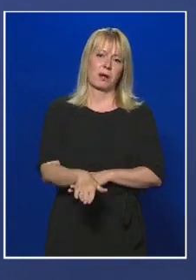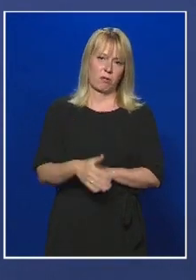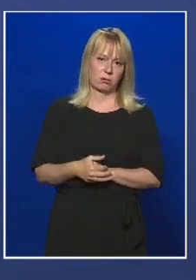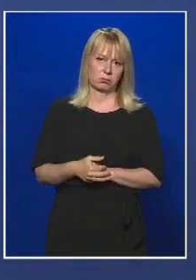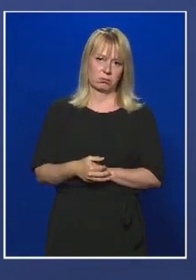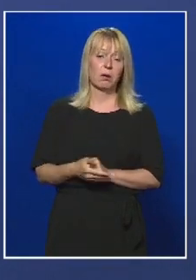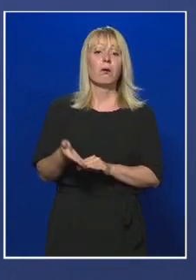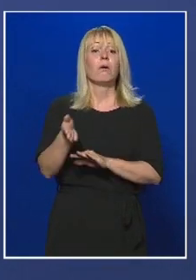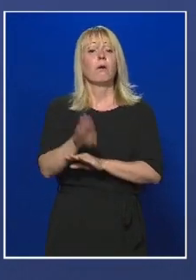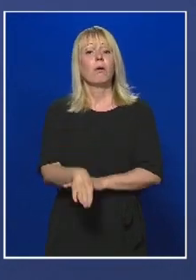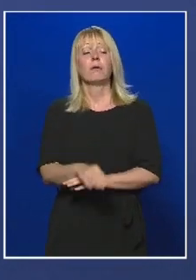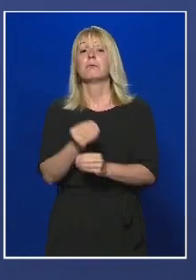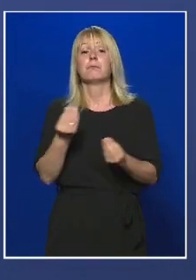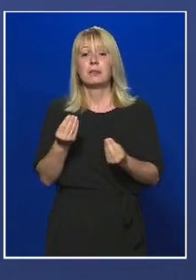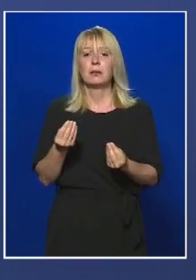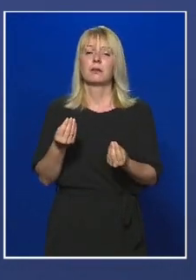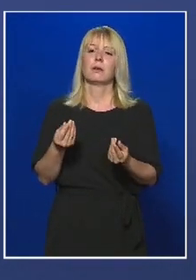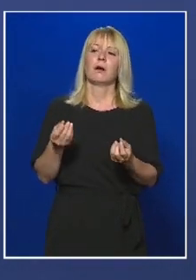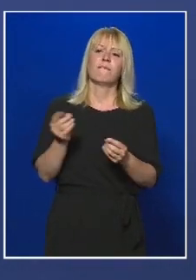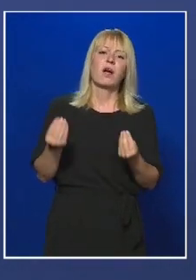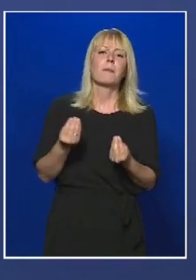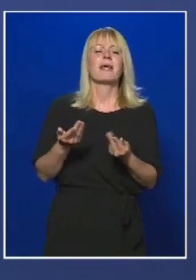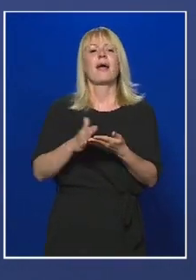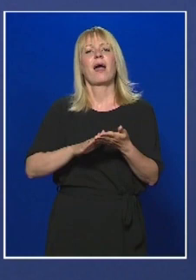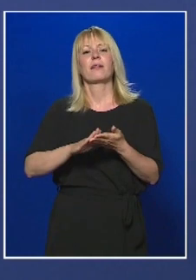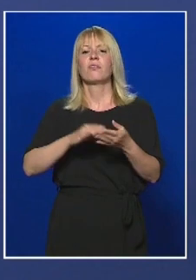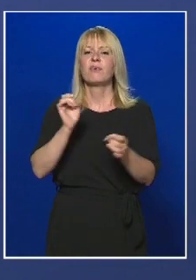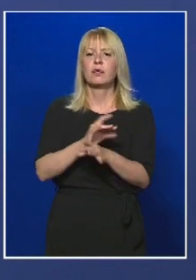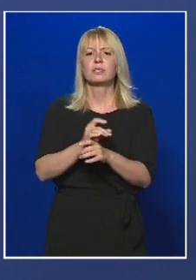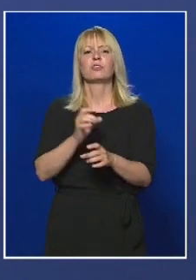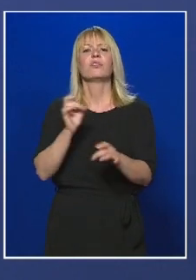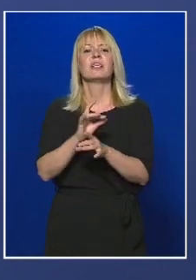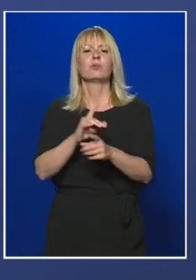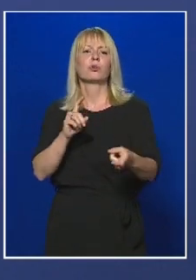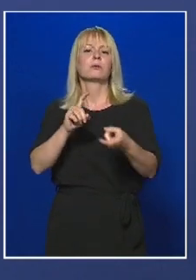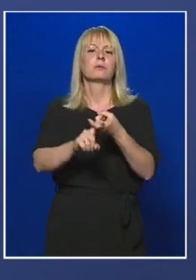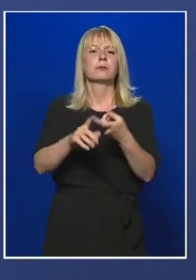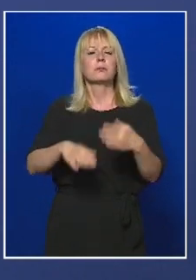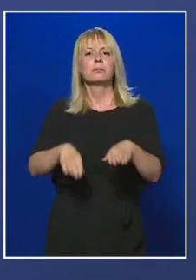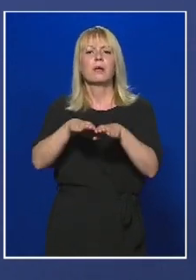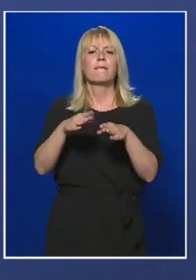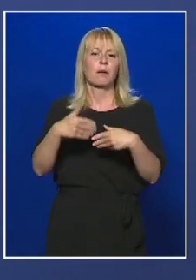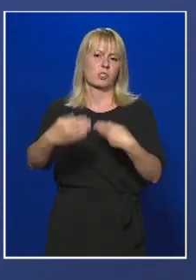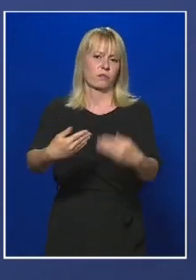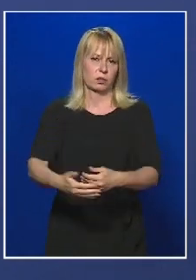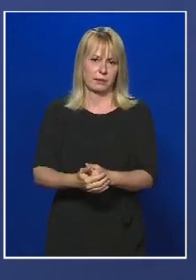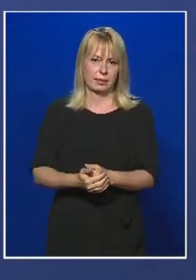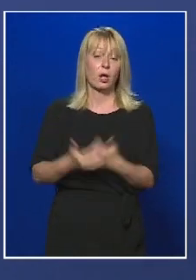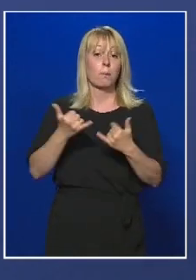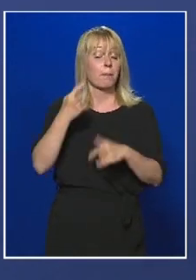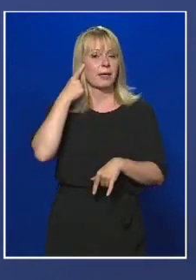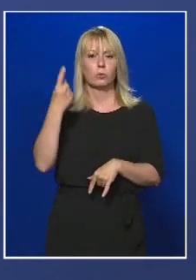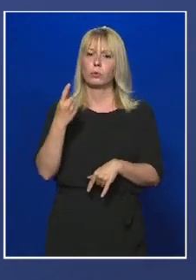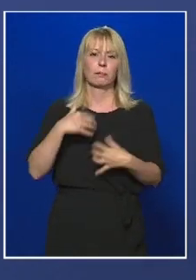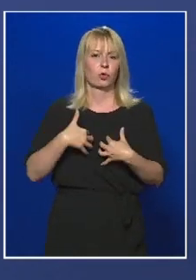többnyire valamilyen fertőzés, a halálok a többnyire valamilyen a vírushoz társuló szövődmény. Ma már tudjuk, hogy ez a vírus nem csak